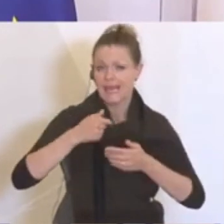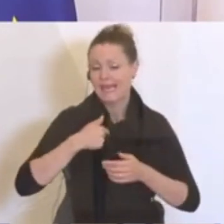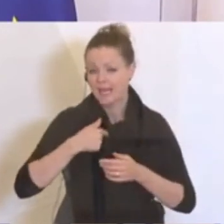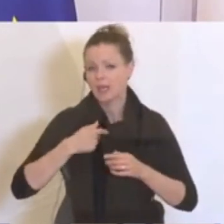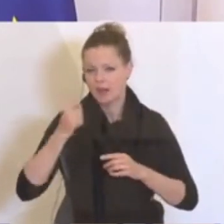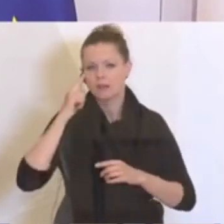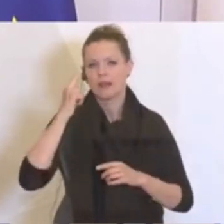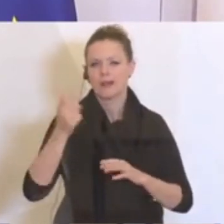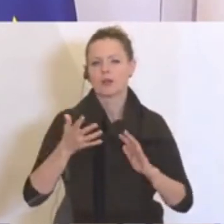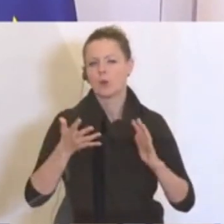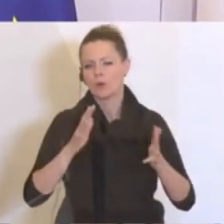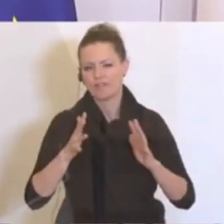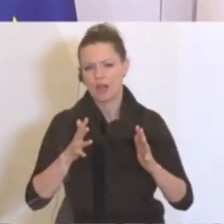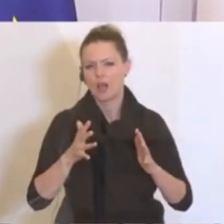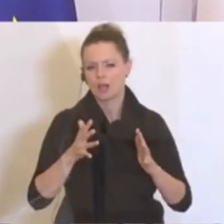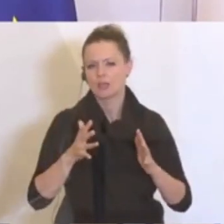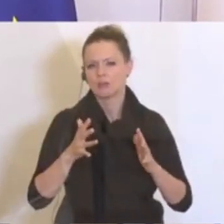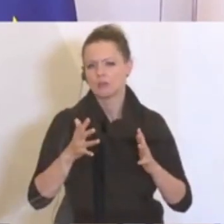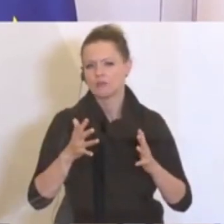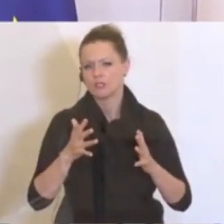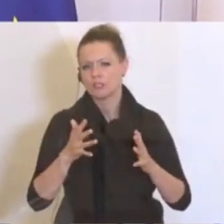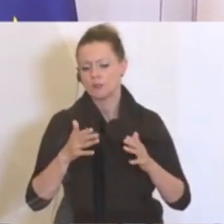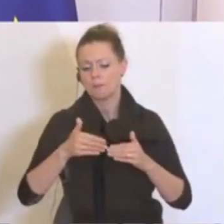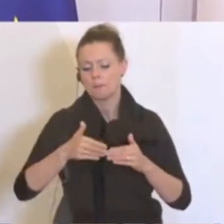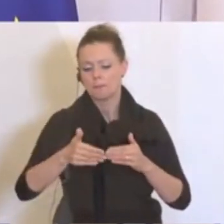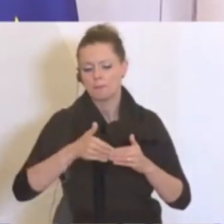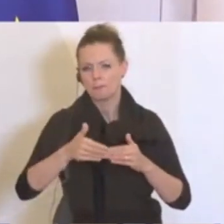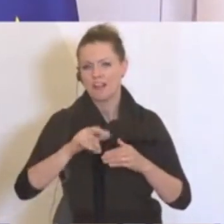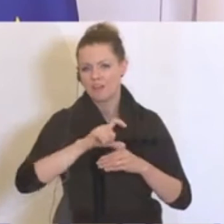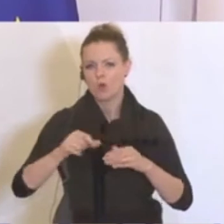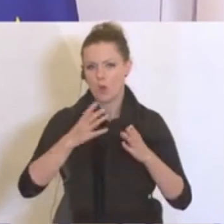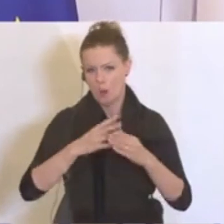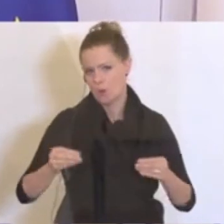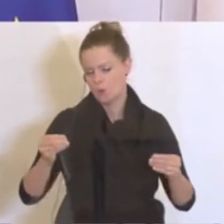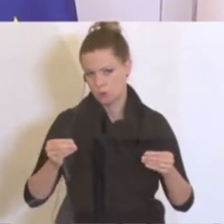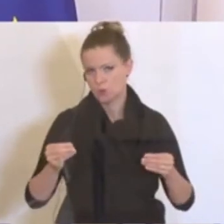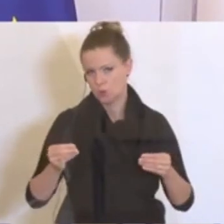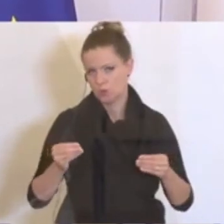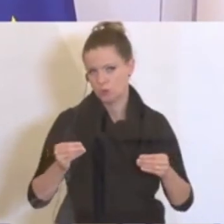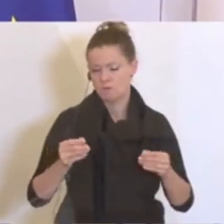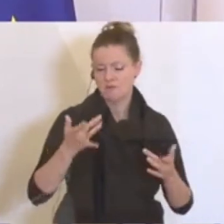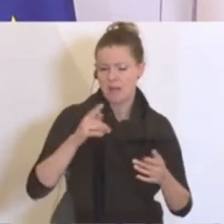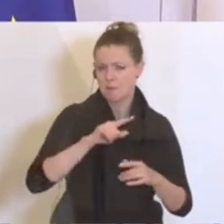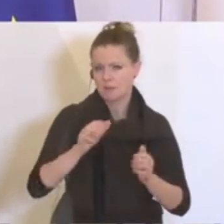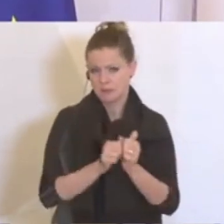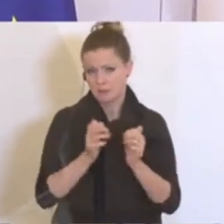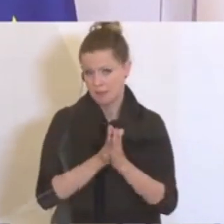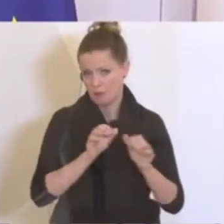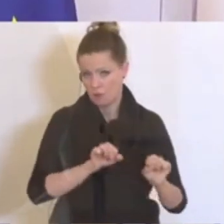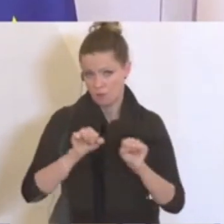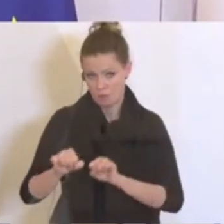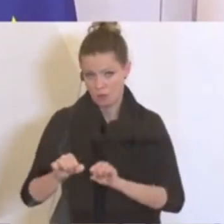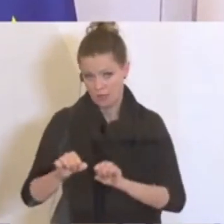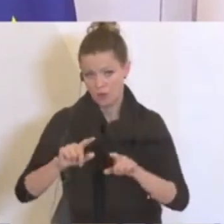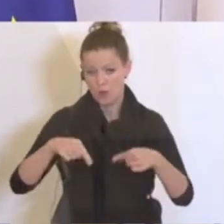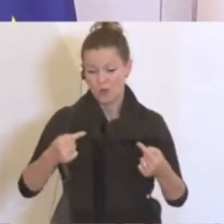davon aus, dass wir hier zu einer Lösung in dieser Woche vielleicht schon bis Mittwoch kommen und